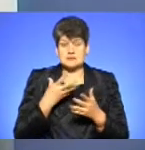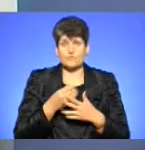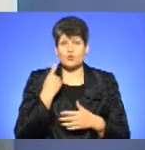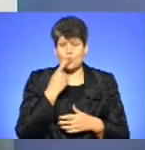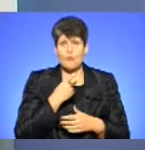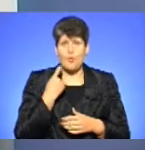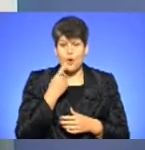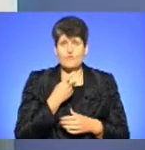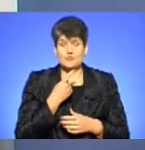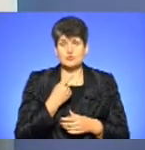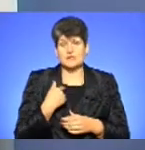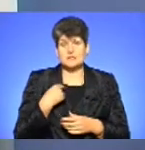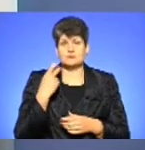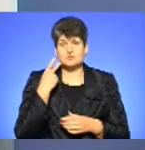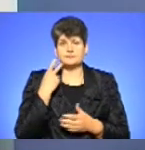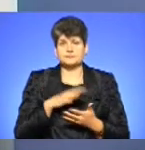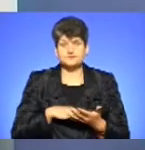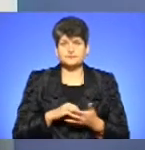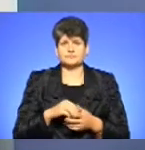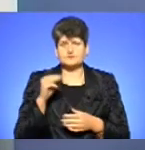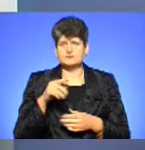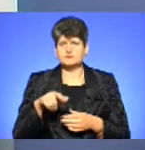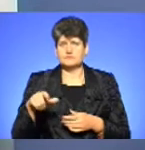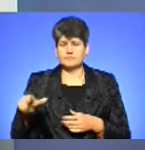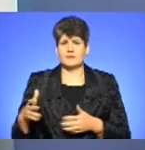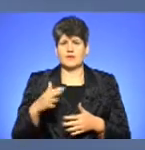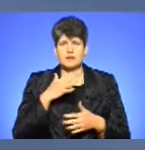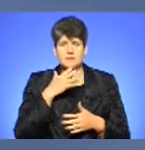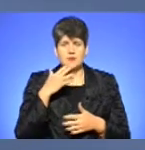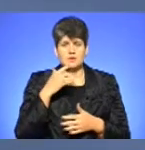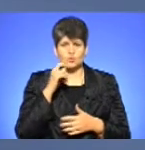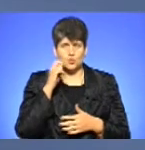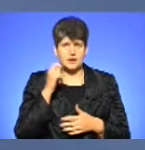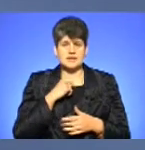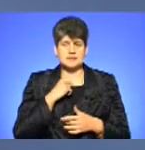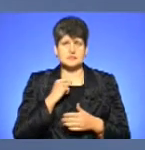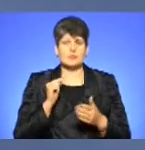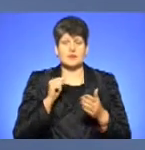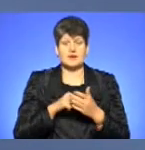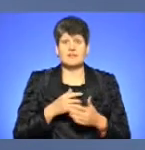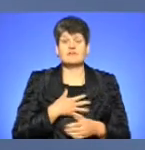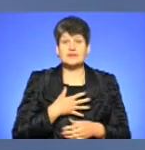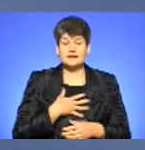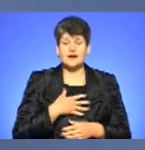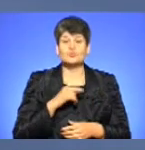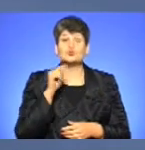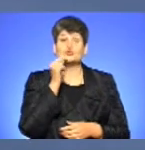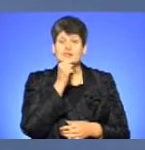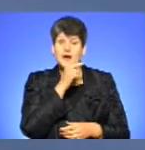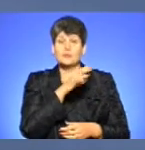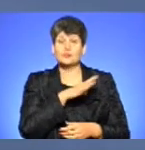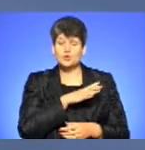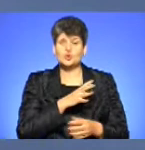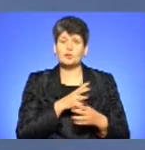нас просто знищували тисячами. І знову ж таки, дуже багато українців навіть опинилося в Канаді, через те, що там їм було більше